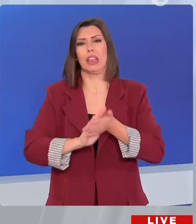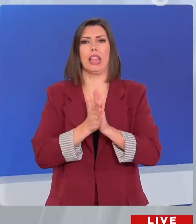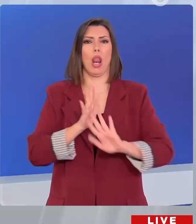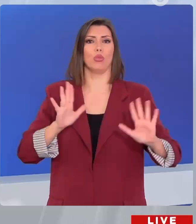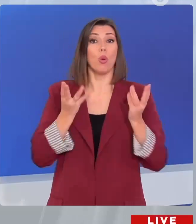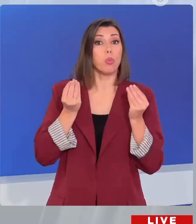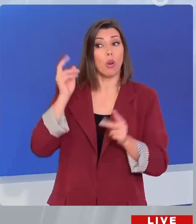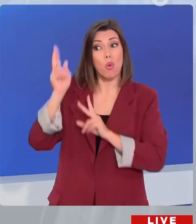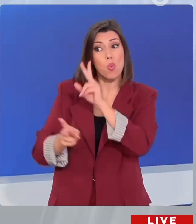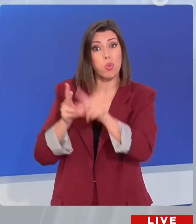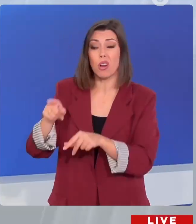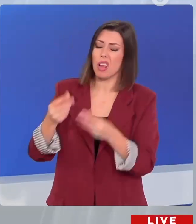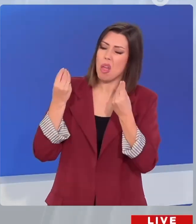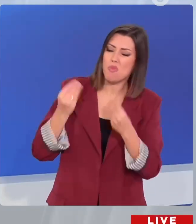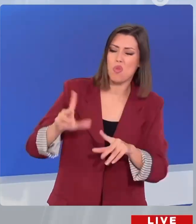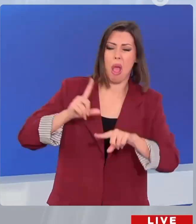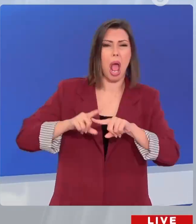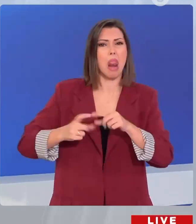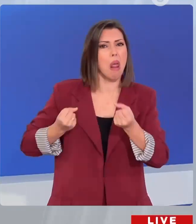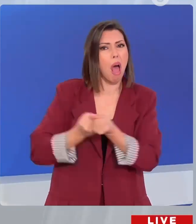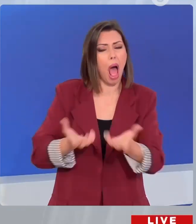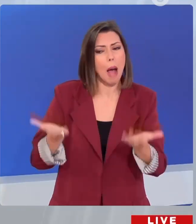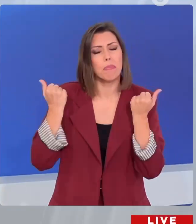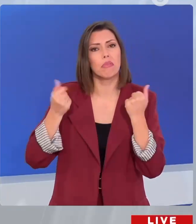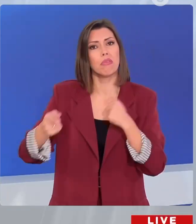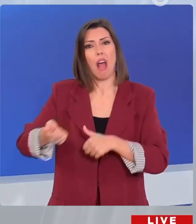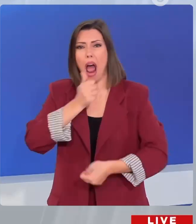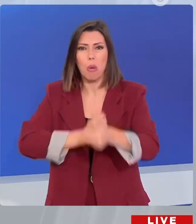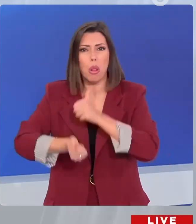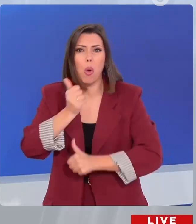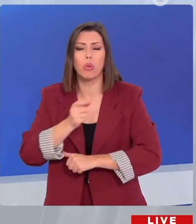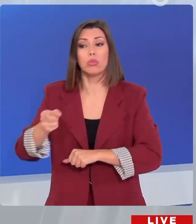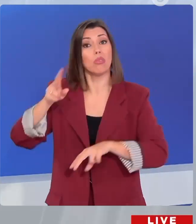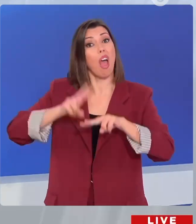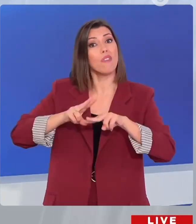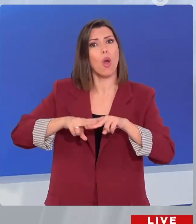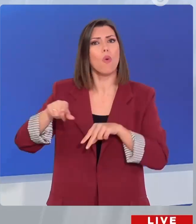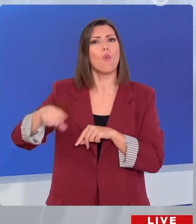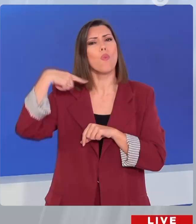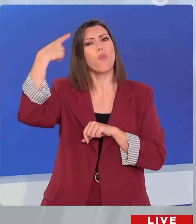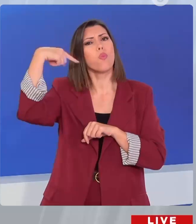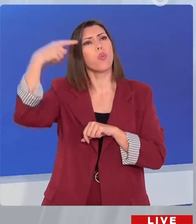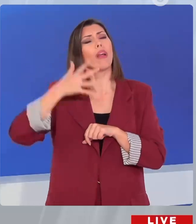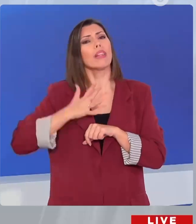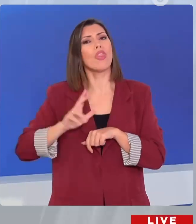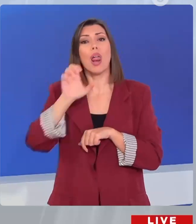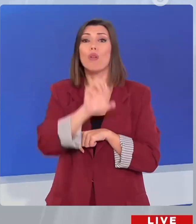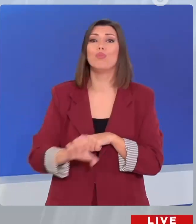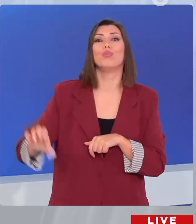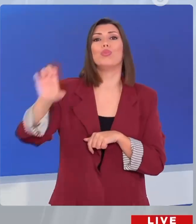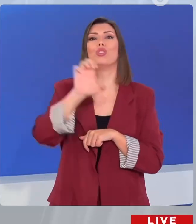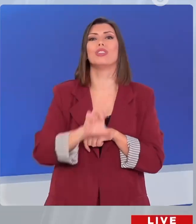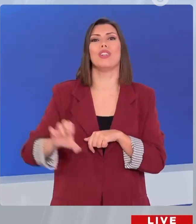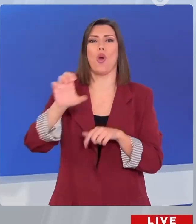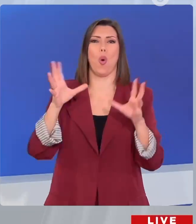ανθέληνα, ομοφυλόφυλο αλκοολικό. Αλλά και ευραίο, επειδή ο ραμάτου ήταν να φτιαχτεί ένα μουσείο ολοκαυτόματος στην πόλη από την οποία 49